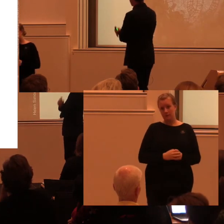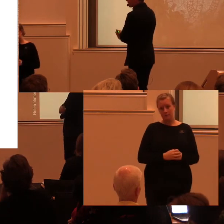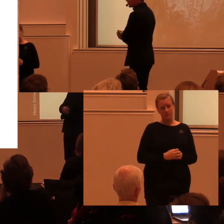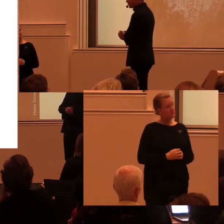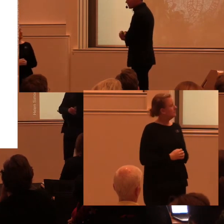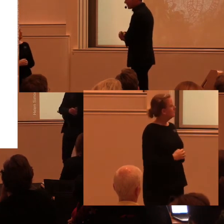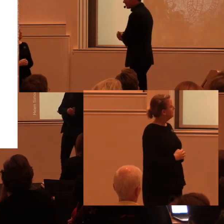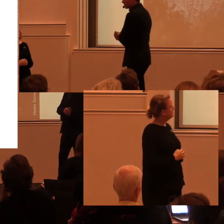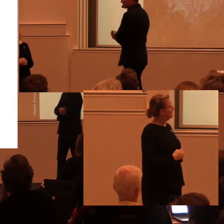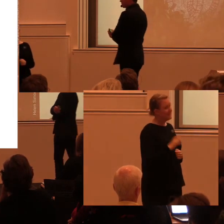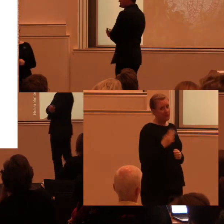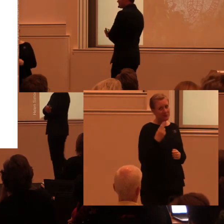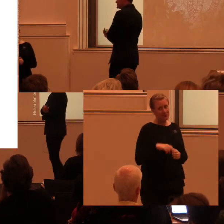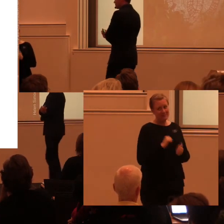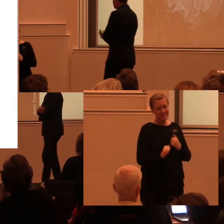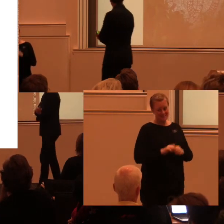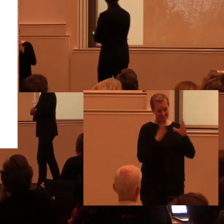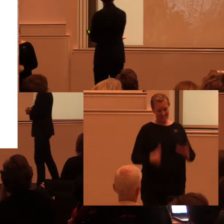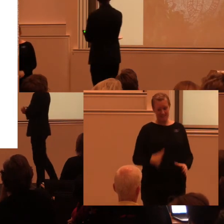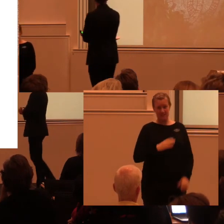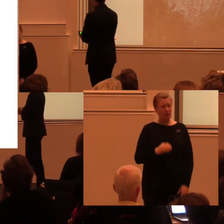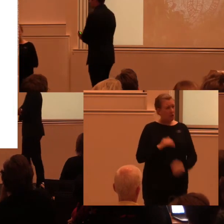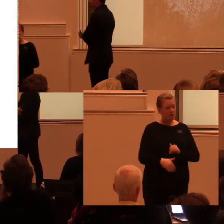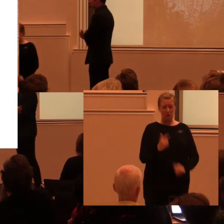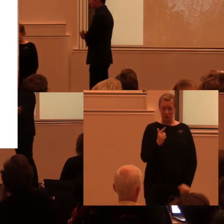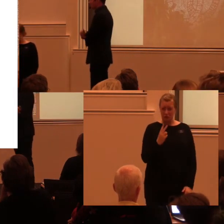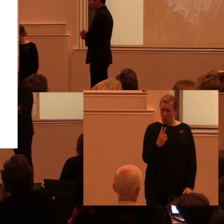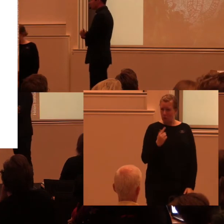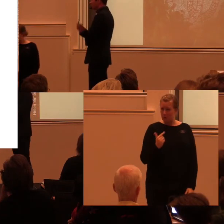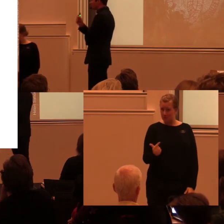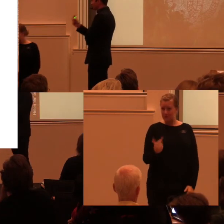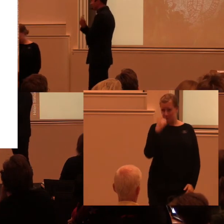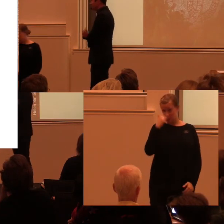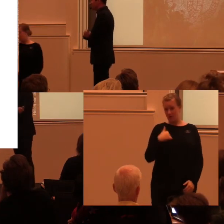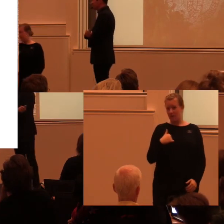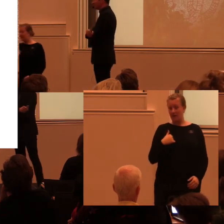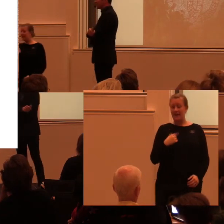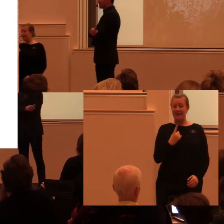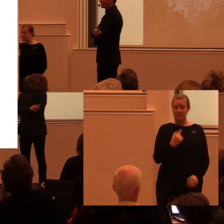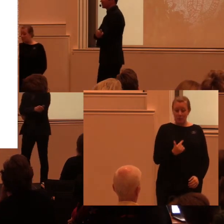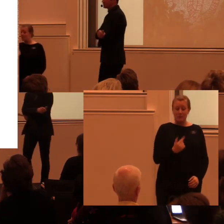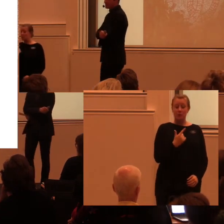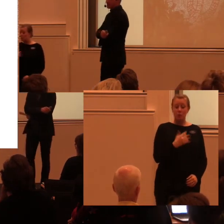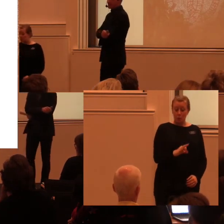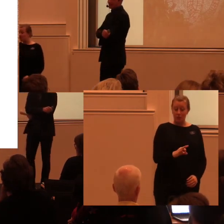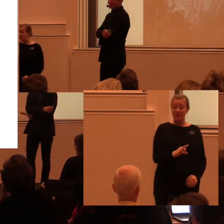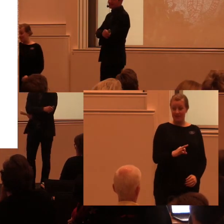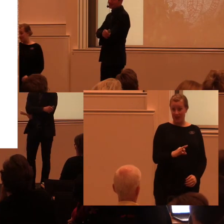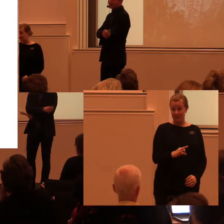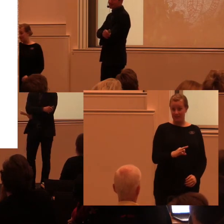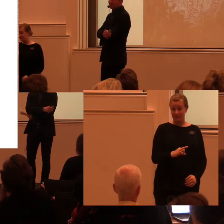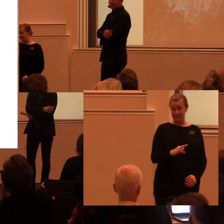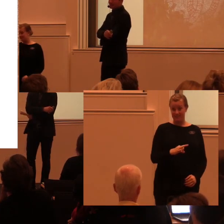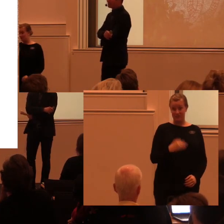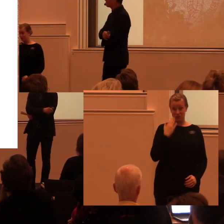Vi har väldigt många runstenar. Jag tror vi har drygt 2000 runstenar i Sverige. Varav 1700 fick jag veta här i förra veckan står ute i